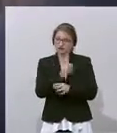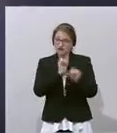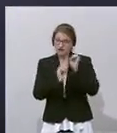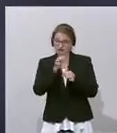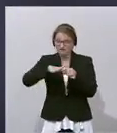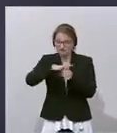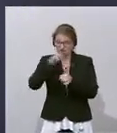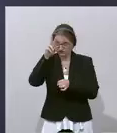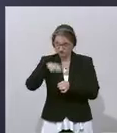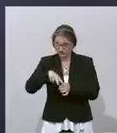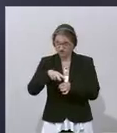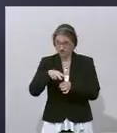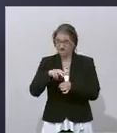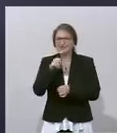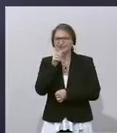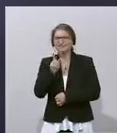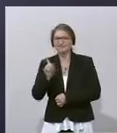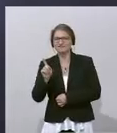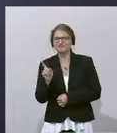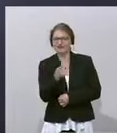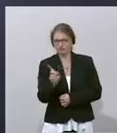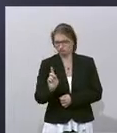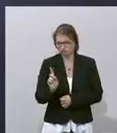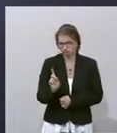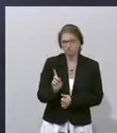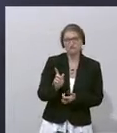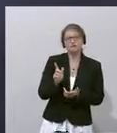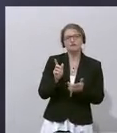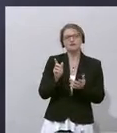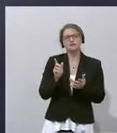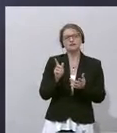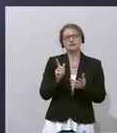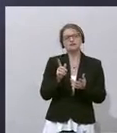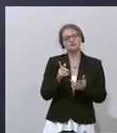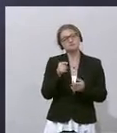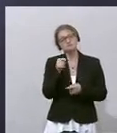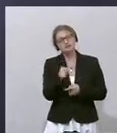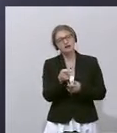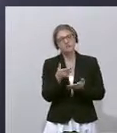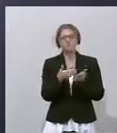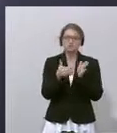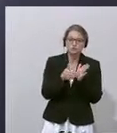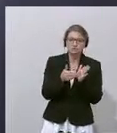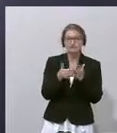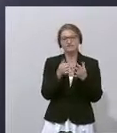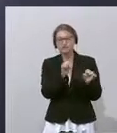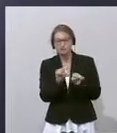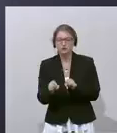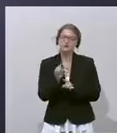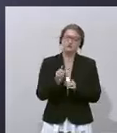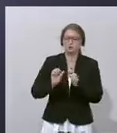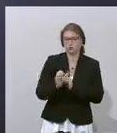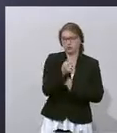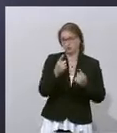Wir reden jetzt nicht von Weiseren, sondern wir reden einfach darüber, dass das Notwendige und das Mögliche zuerst gemacht wird.